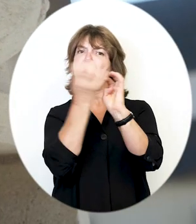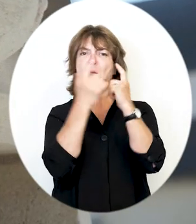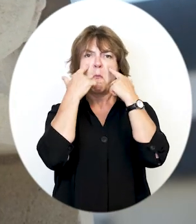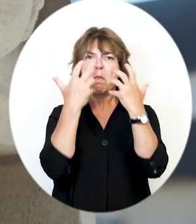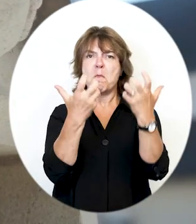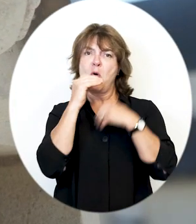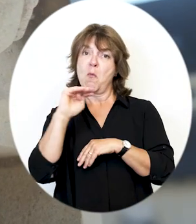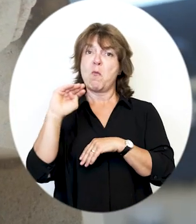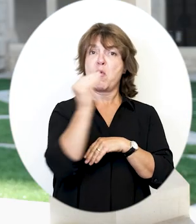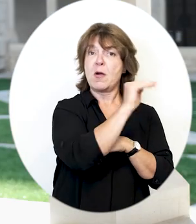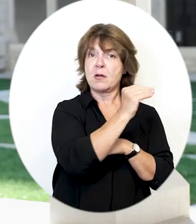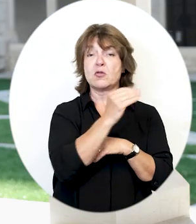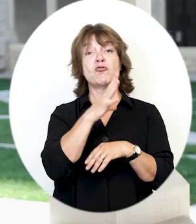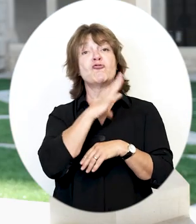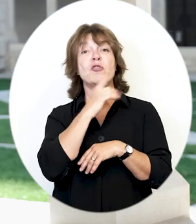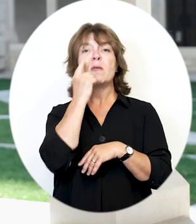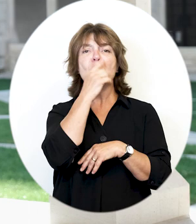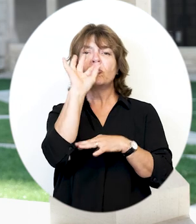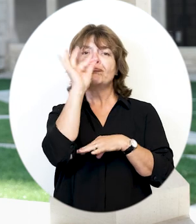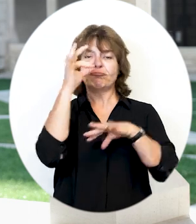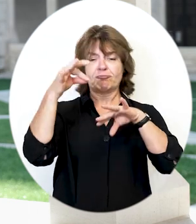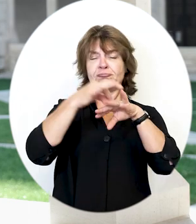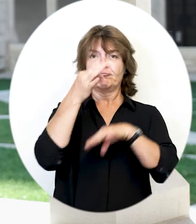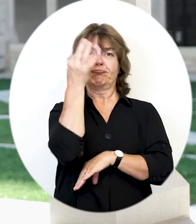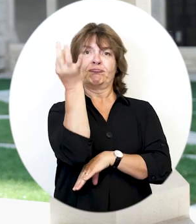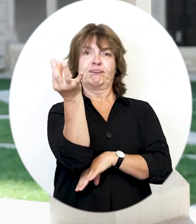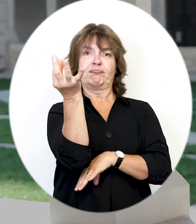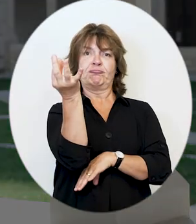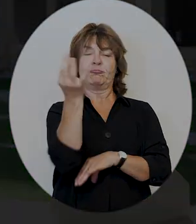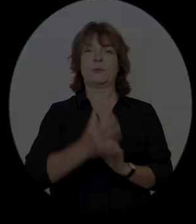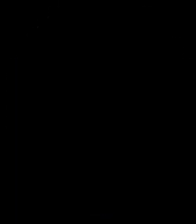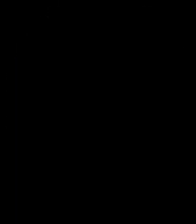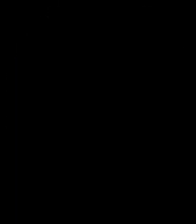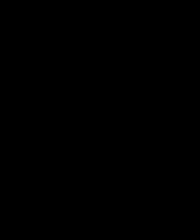représentant un poisson avec dans sa bouche un anneau.